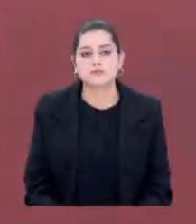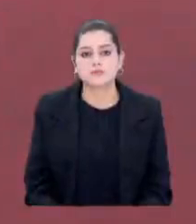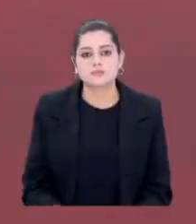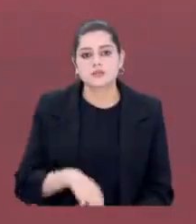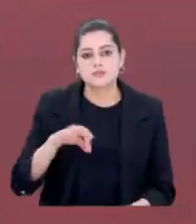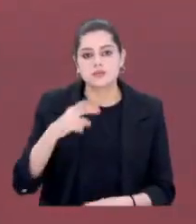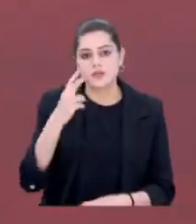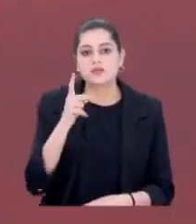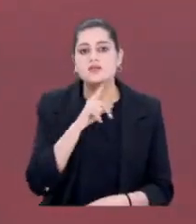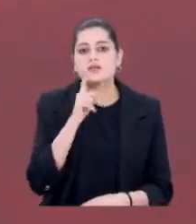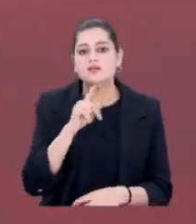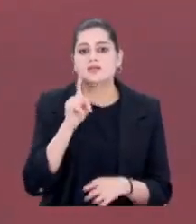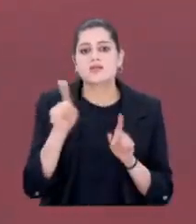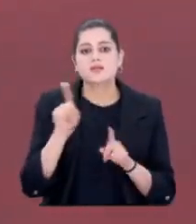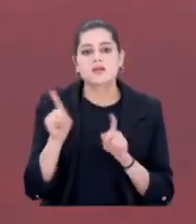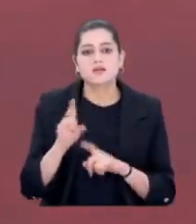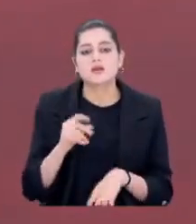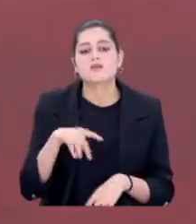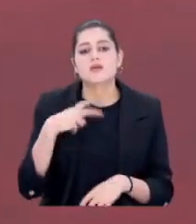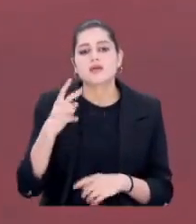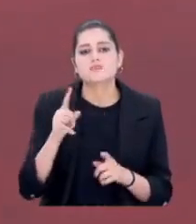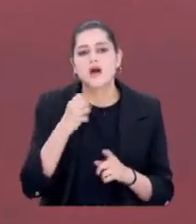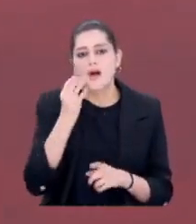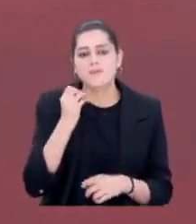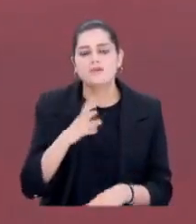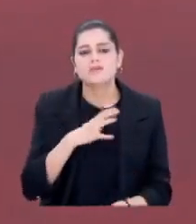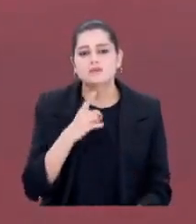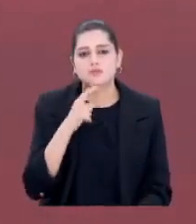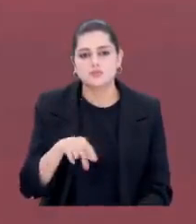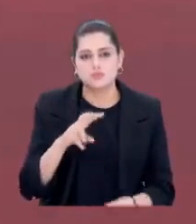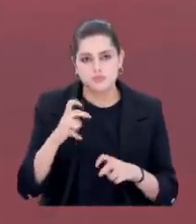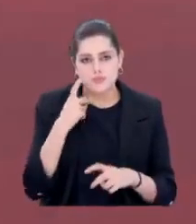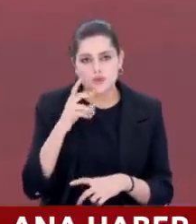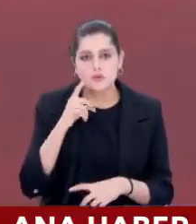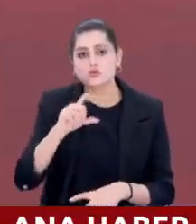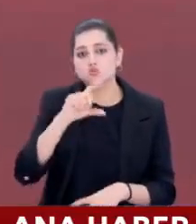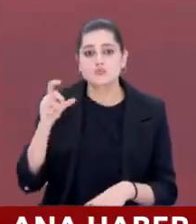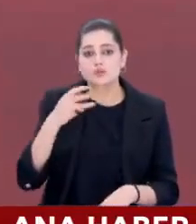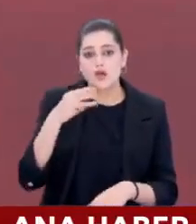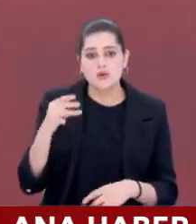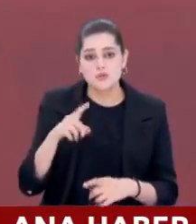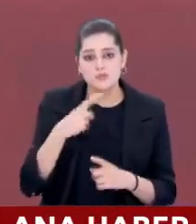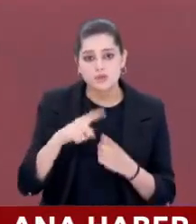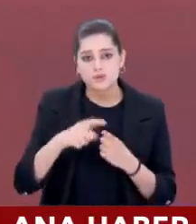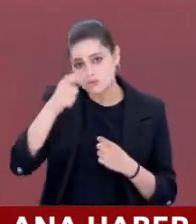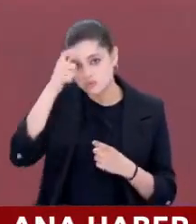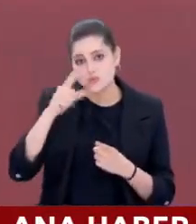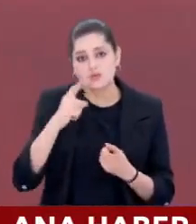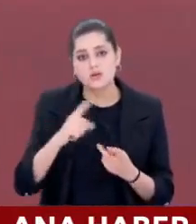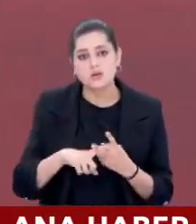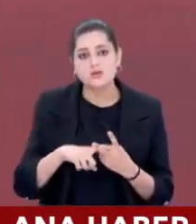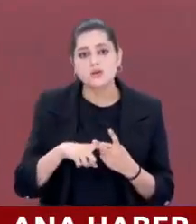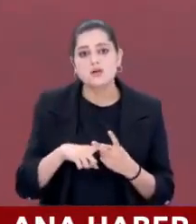İki İngiliz medya kuruluşundan iki enteresan analiz bugün dikkatimi çekti. Biri Cumhurbaşkanı Erdoğan'la alakalı Türkiye'yle, biri de